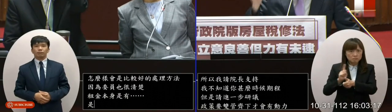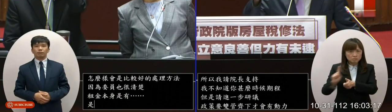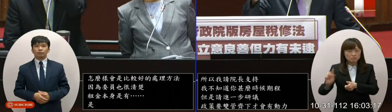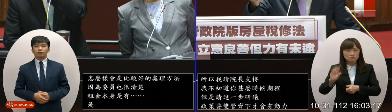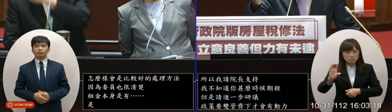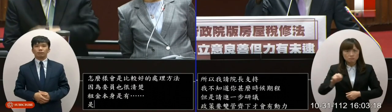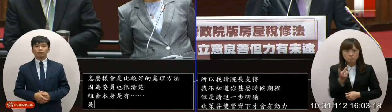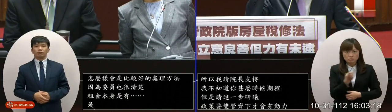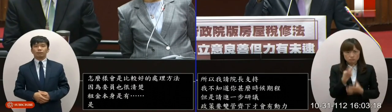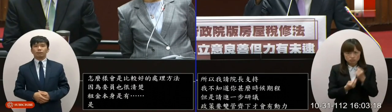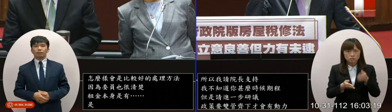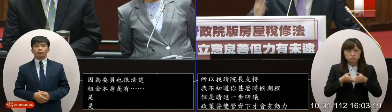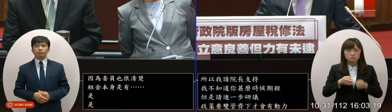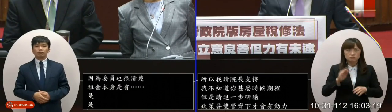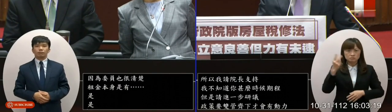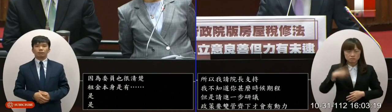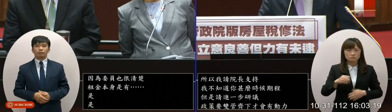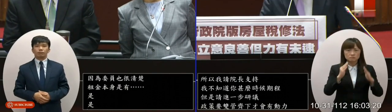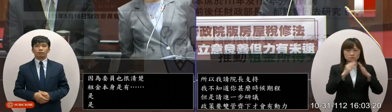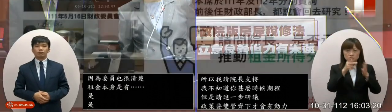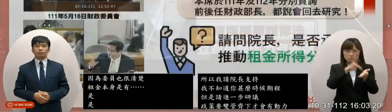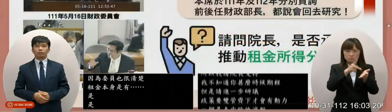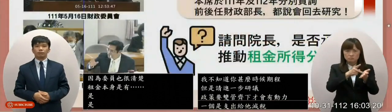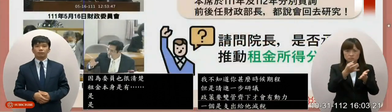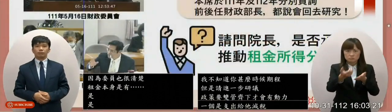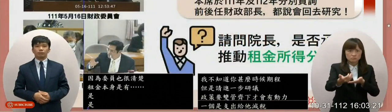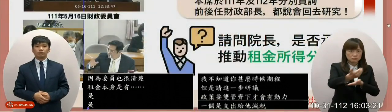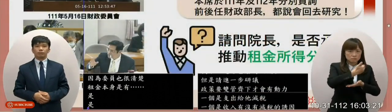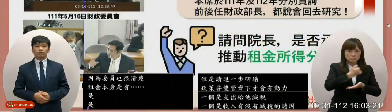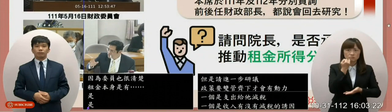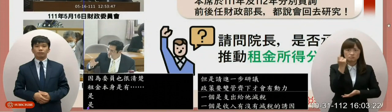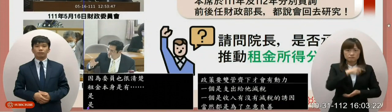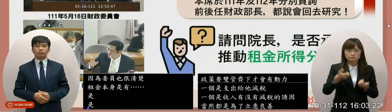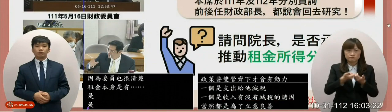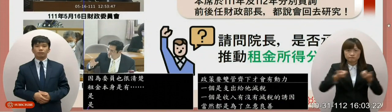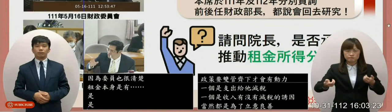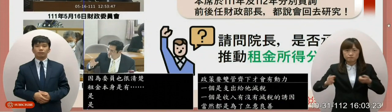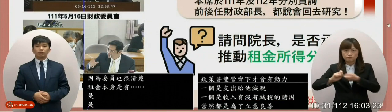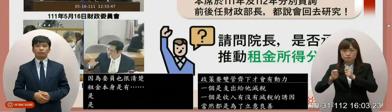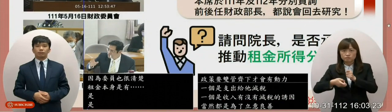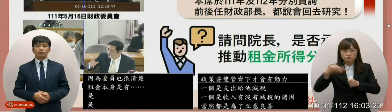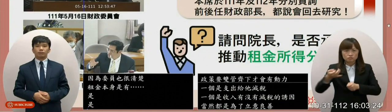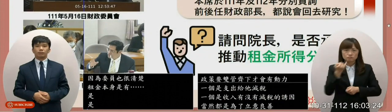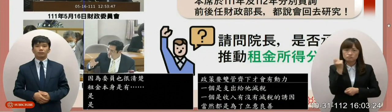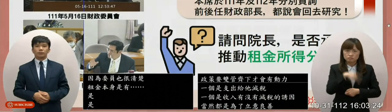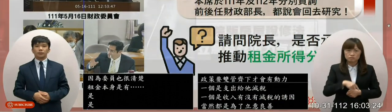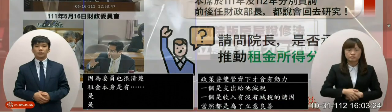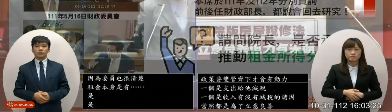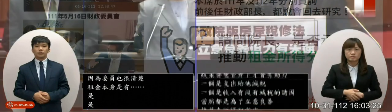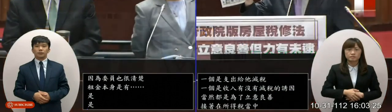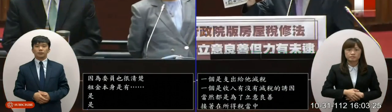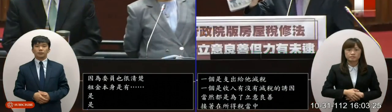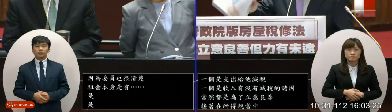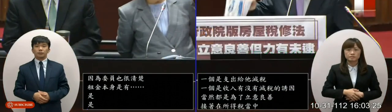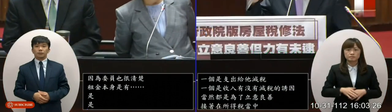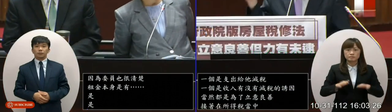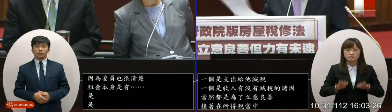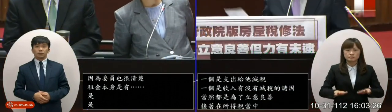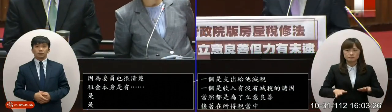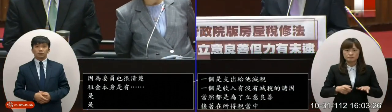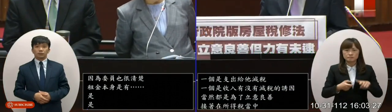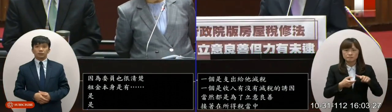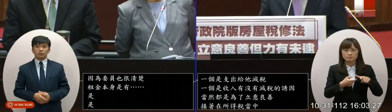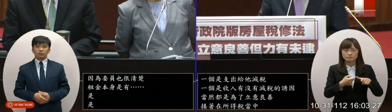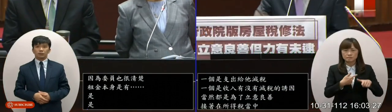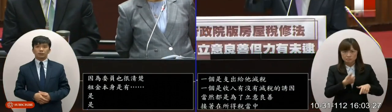稅當中租金收入可不可以分離課稅其實我跟你們講我們現在在公益出租人以及